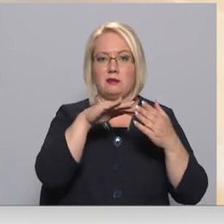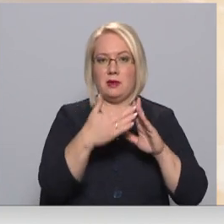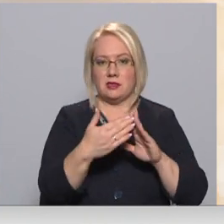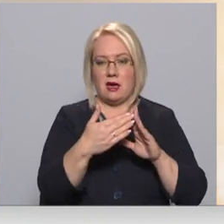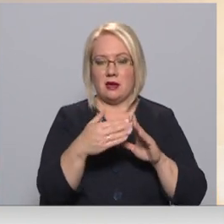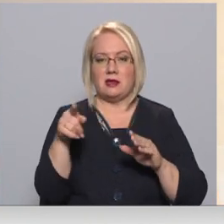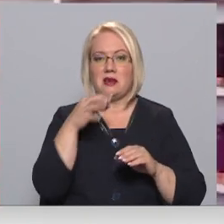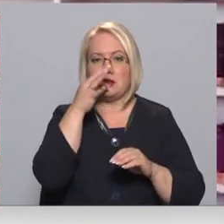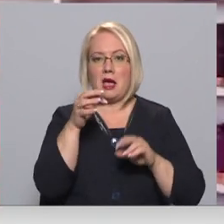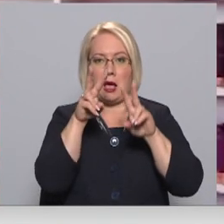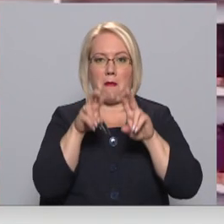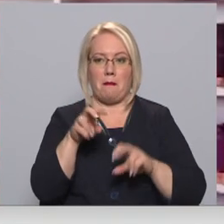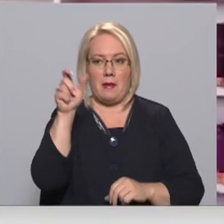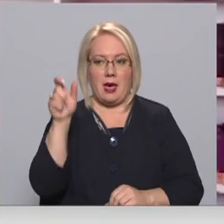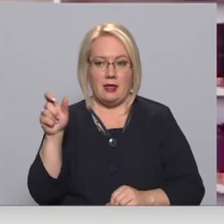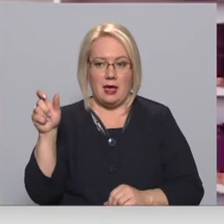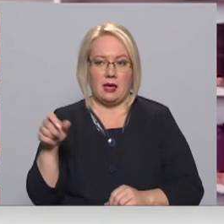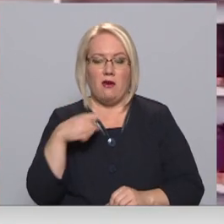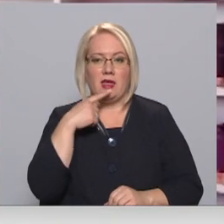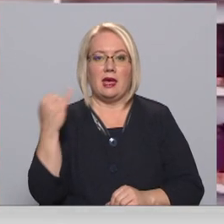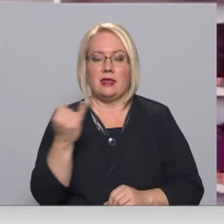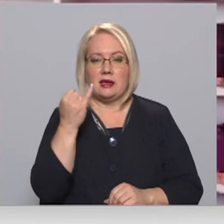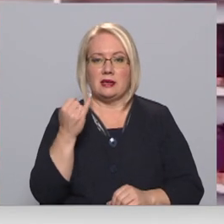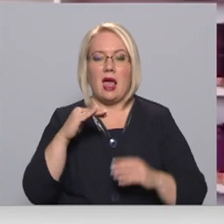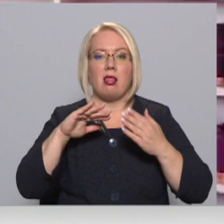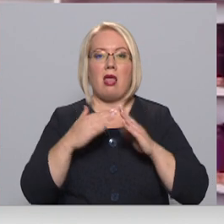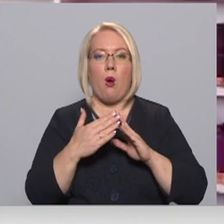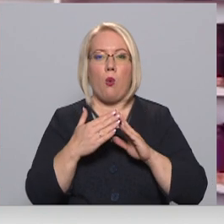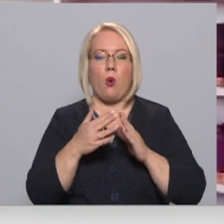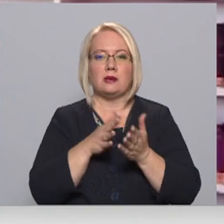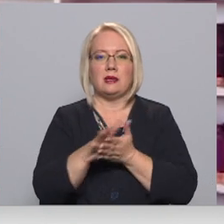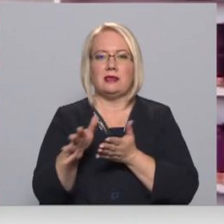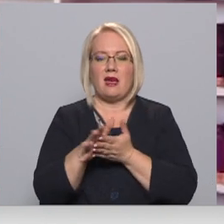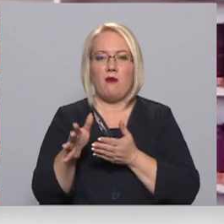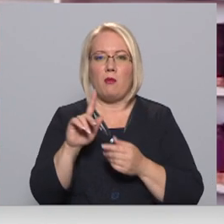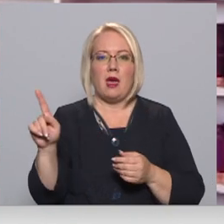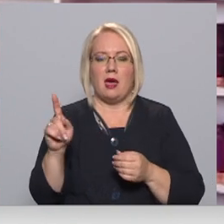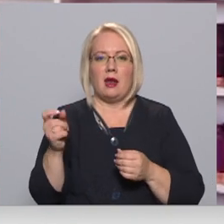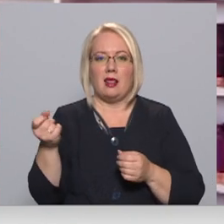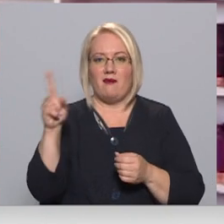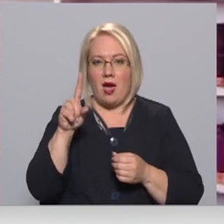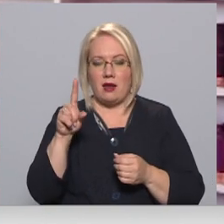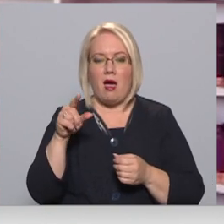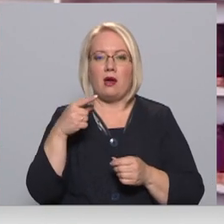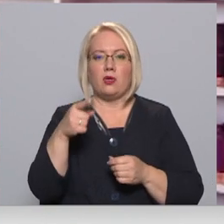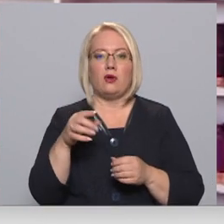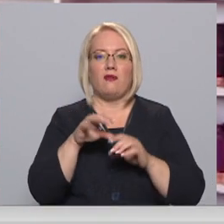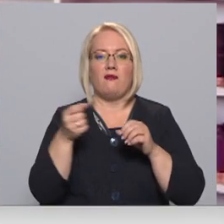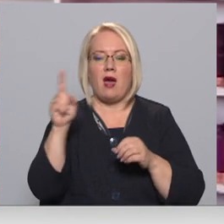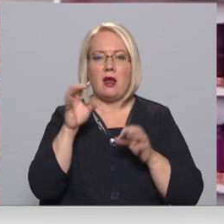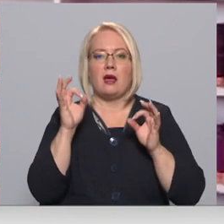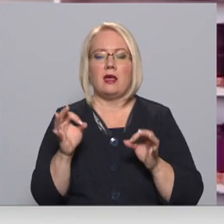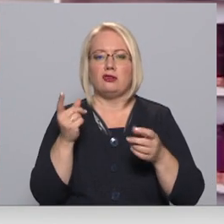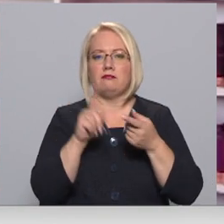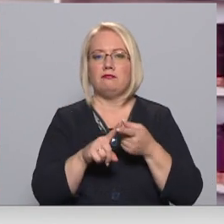skaidro pētnieki. Interesanti jūs redzat, ka laukos izdevumi ir augstāki un pamatā tur ir runa par transportu